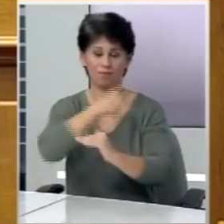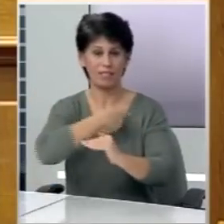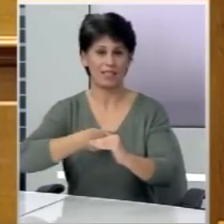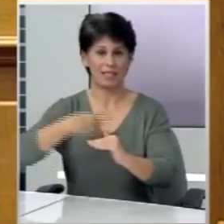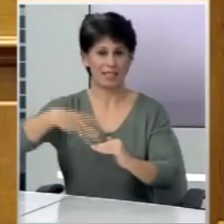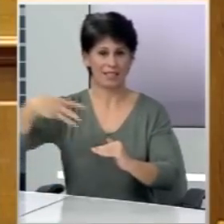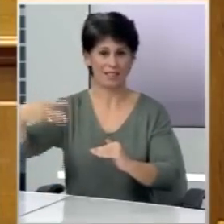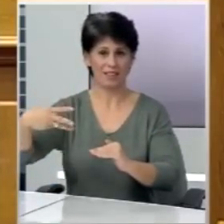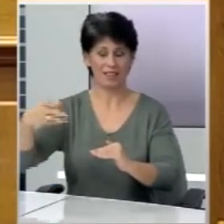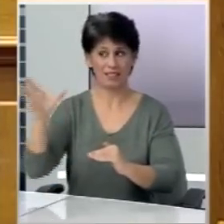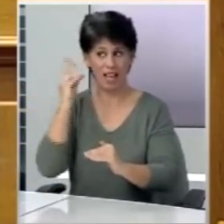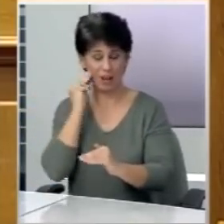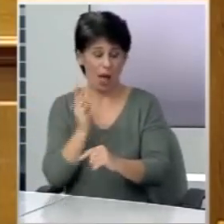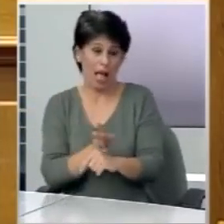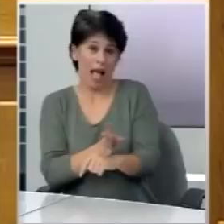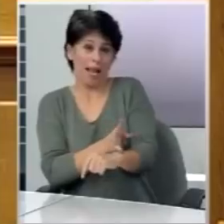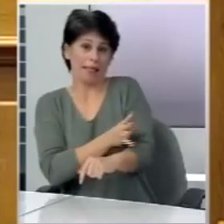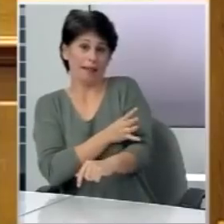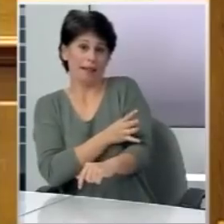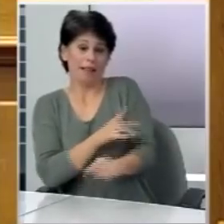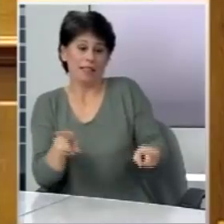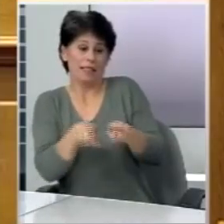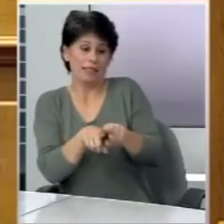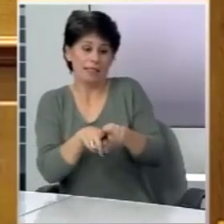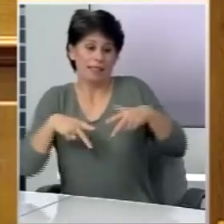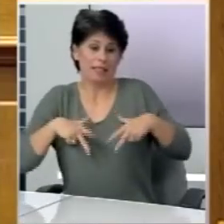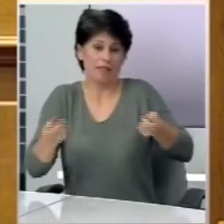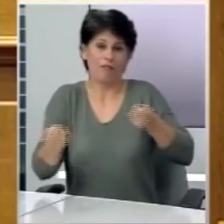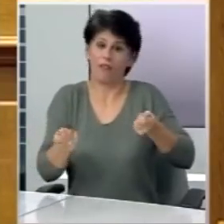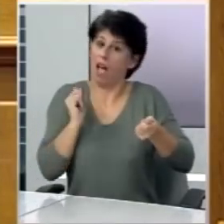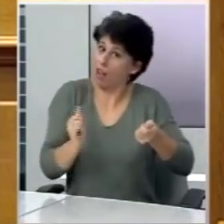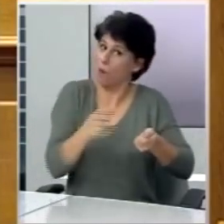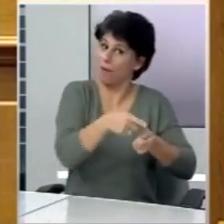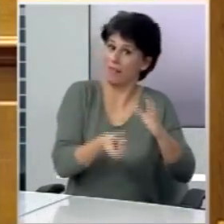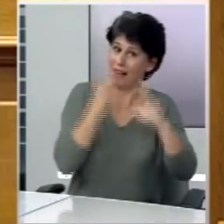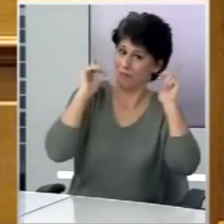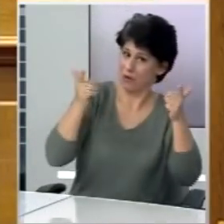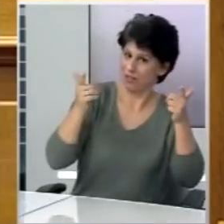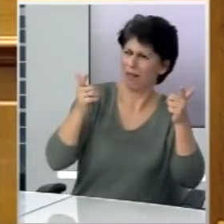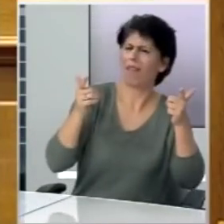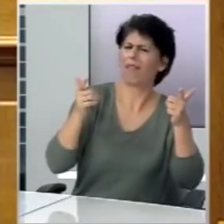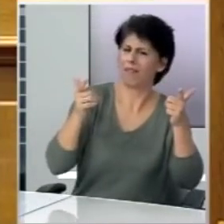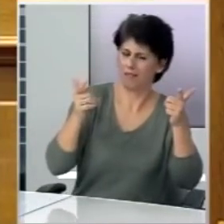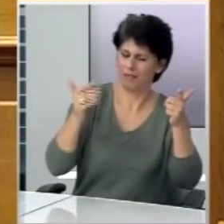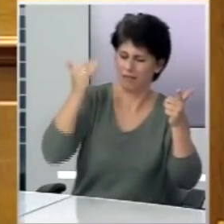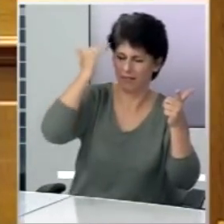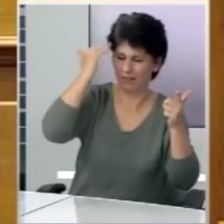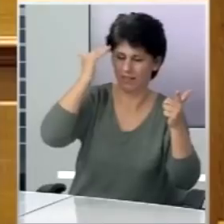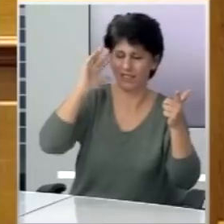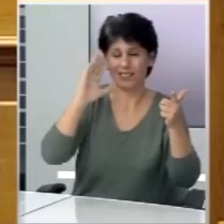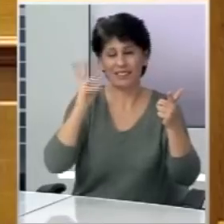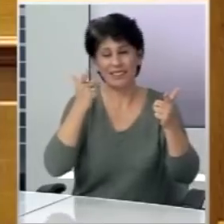ανατριχιάζουν με την προοπτική συγκυβέρνησης, ακόμα και με τη Νέα Δημοκρατία. Βλέπετε το τι